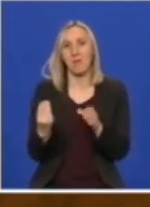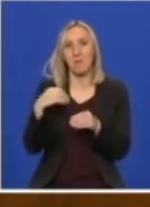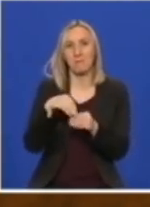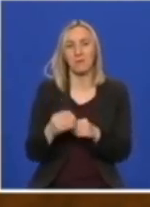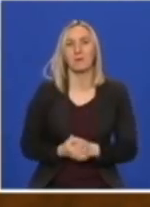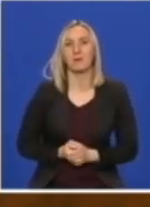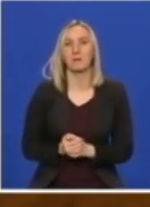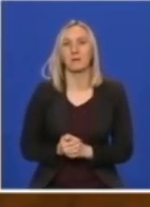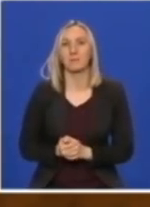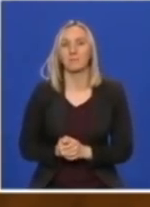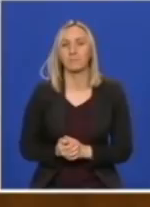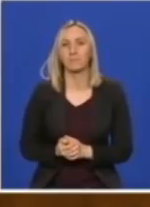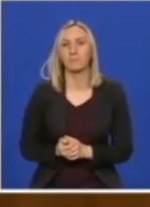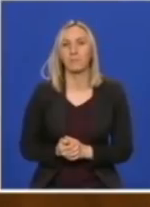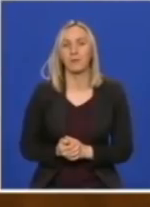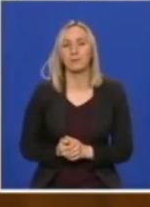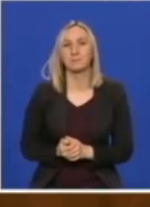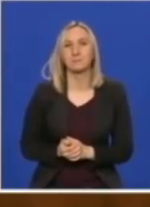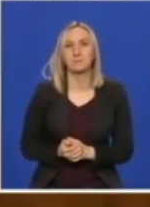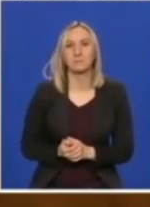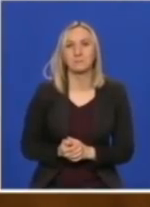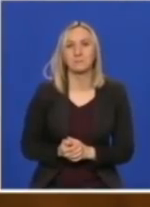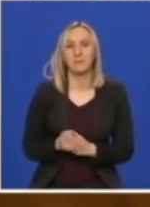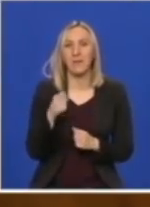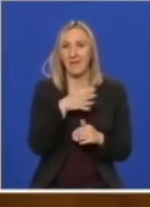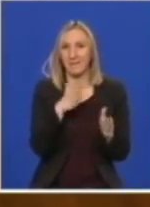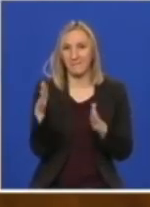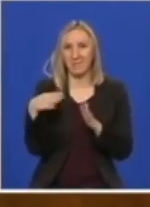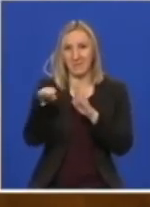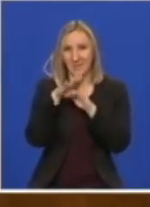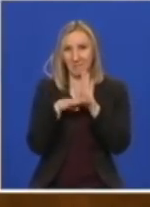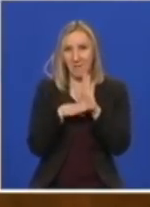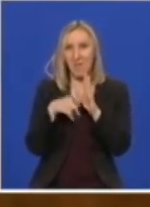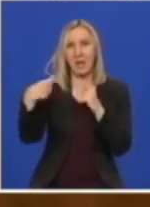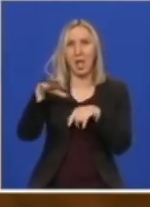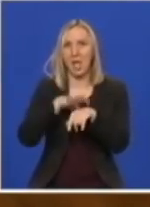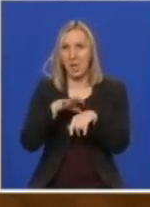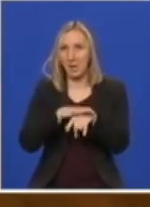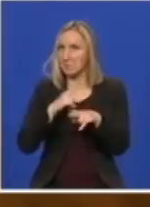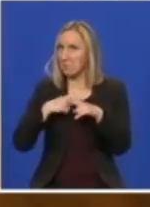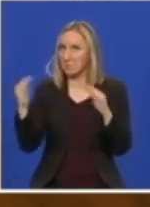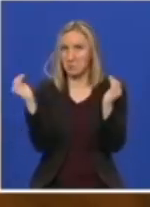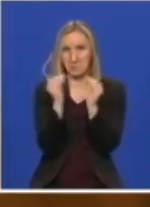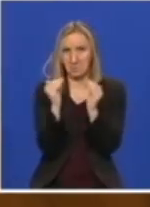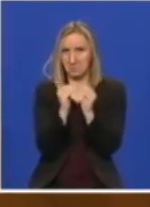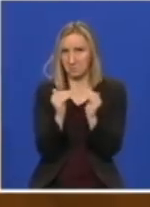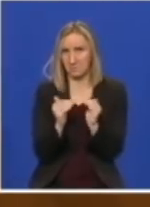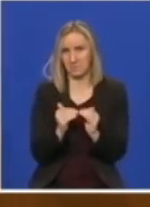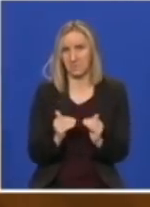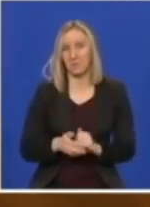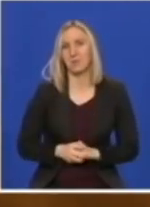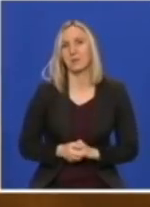Što se tiče mera koja je, vanrednih mera, oni su se sa tim potpuno usaglasili, složili,